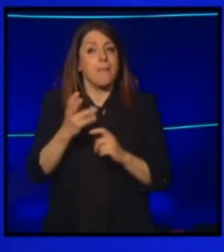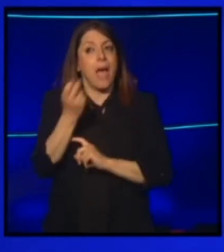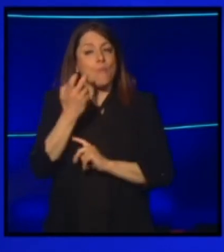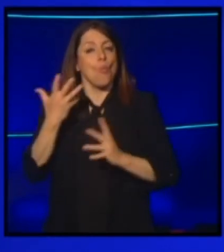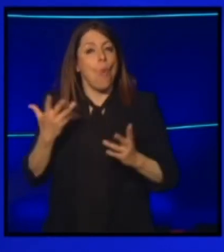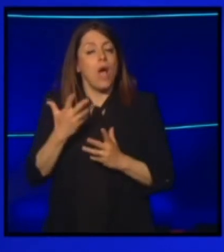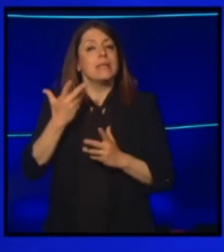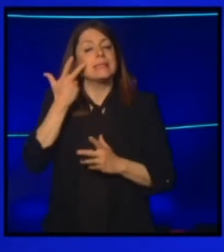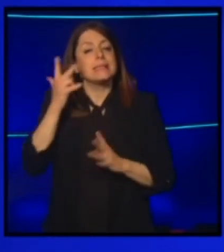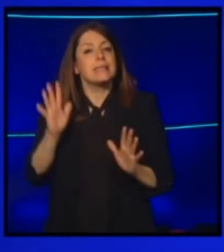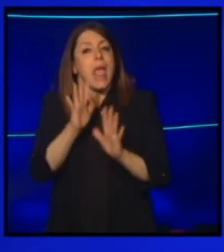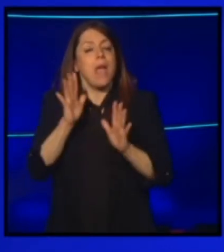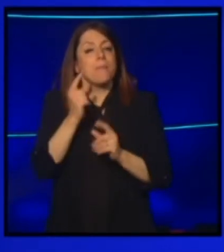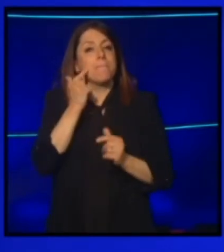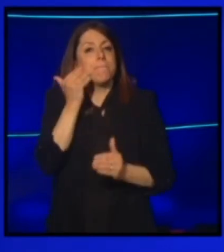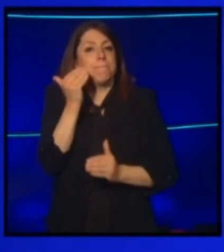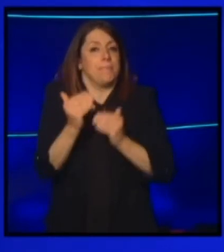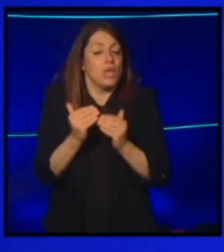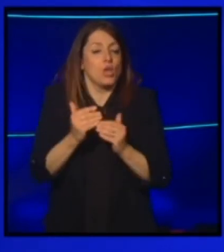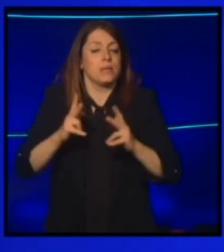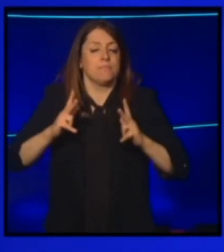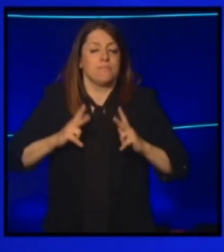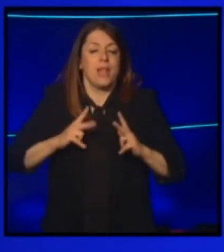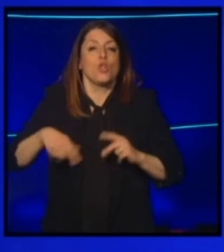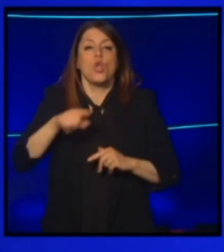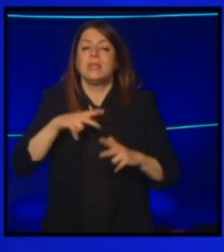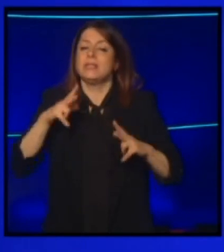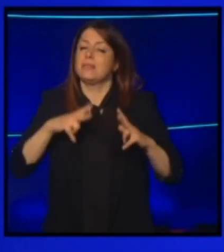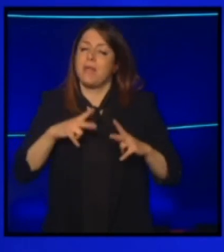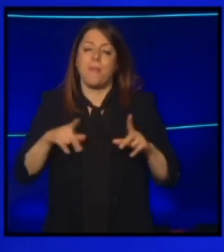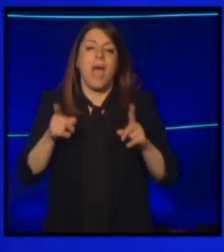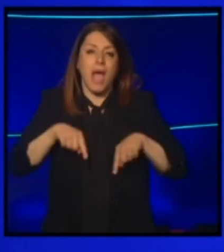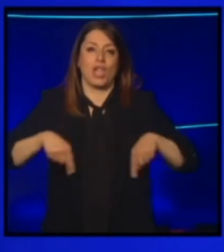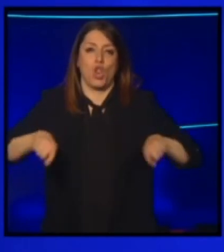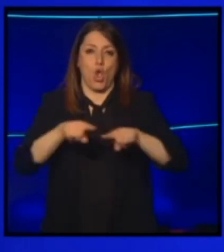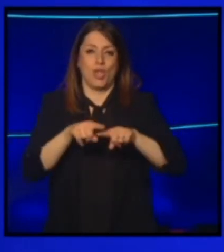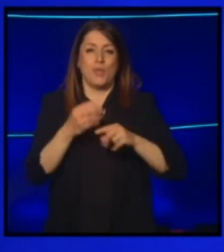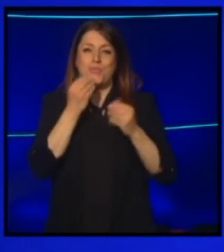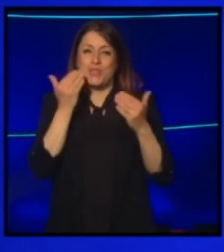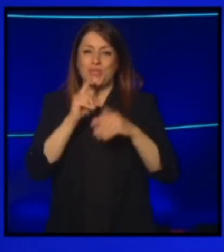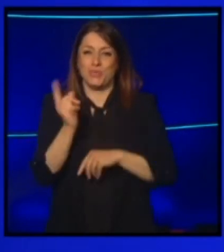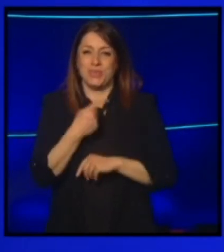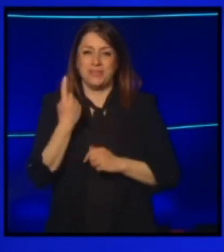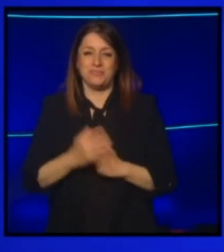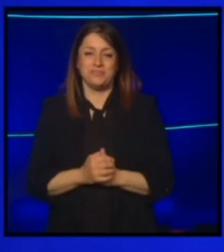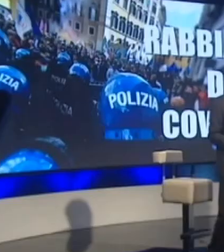ben sperare. Non possiamo fare altro che sperare, anche noi. Buonanotte a tutti.